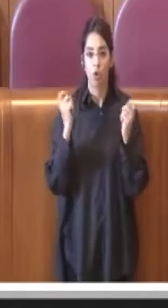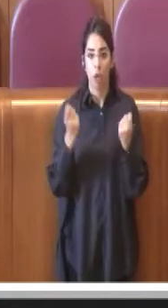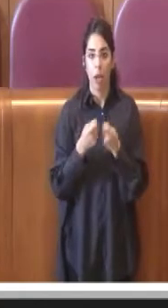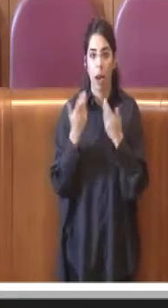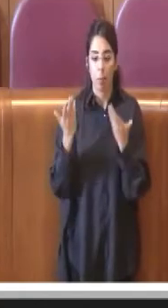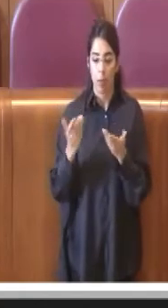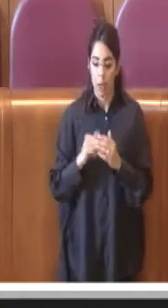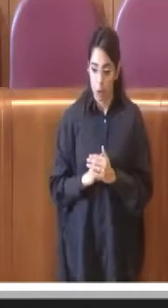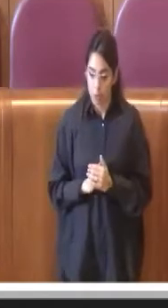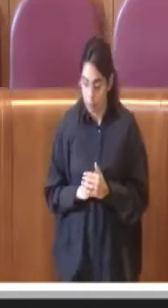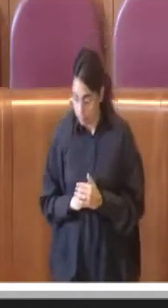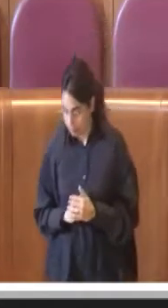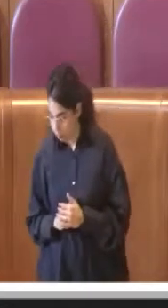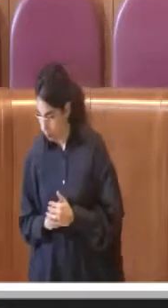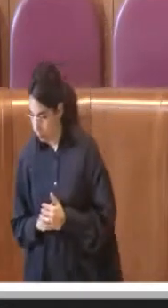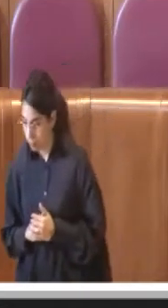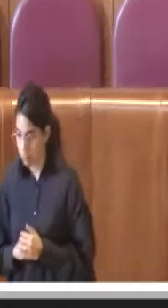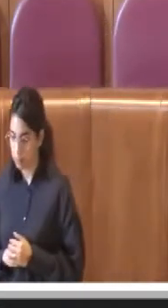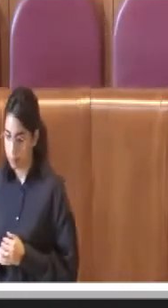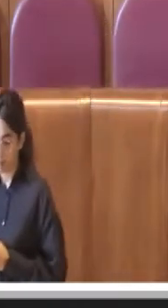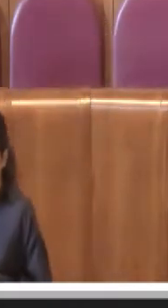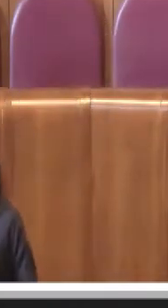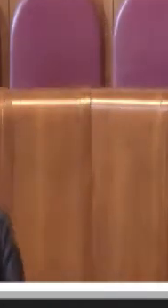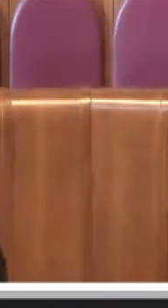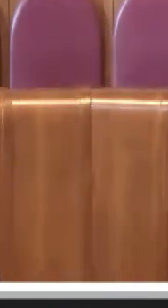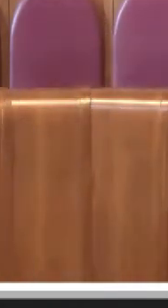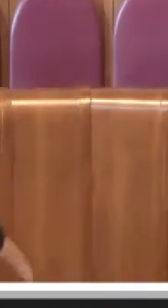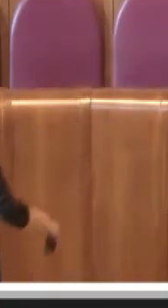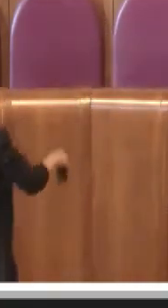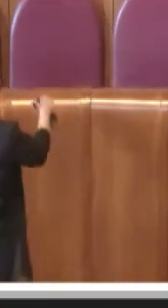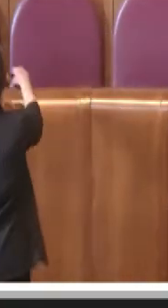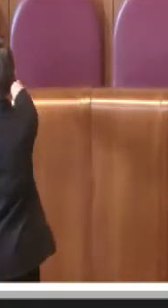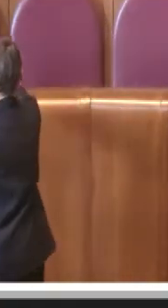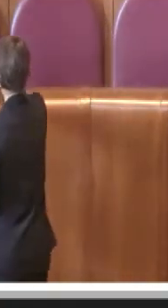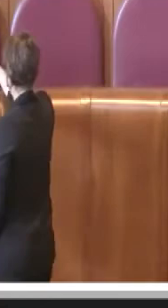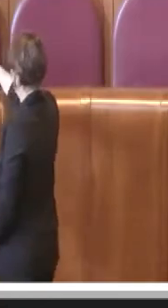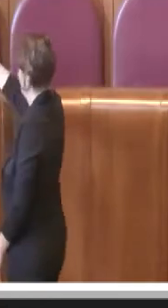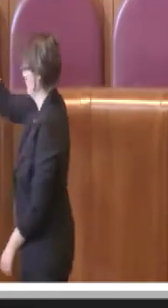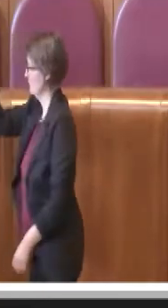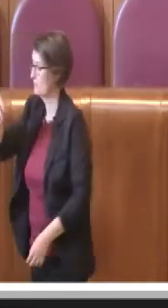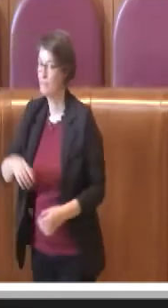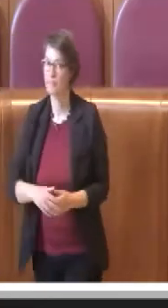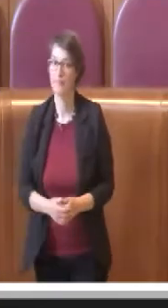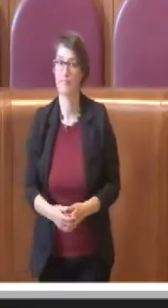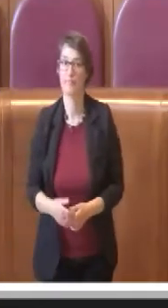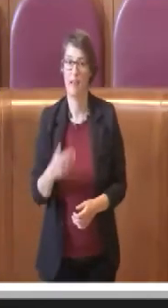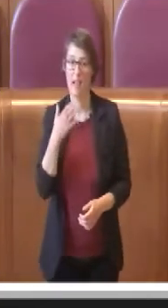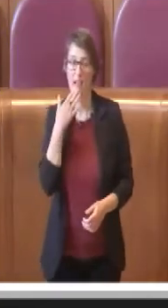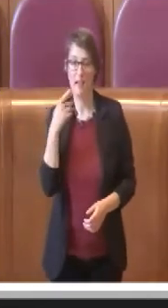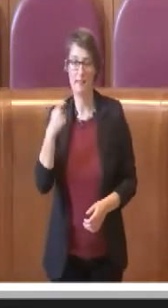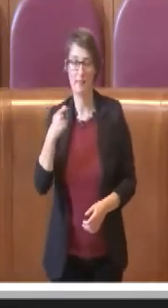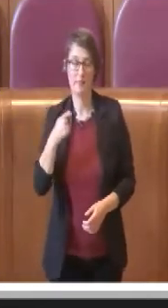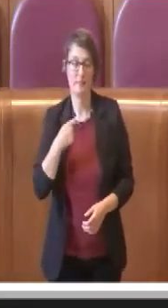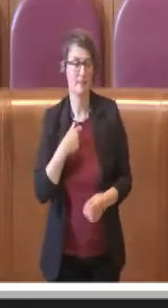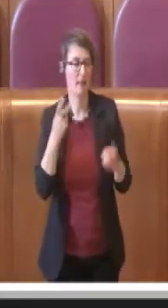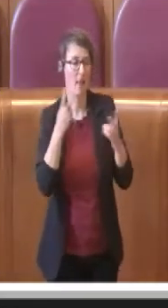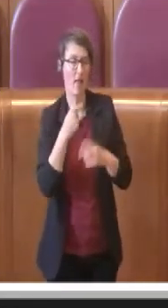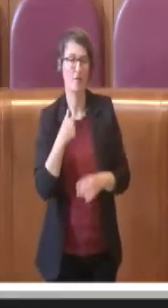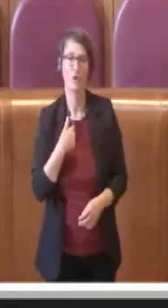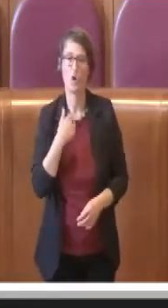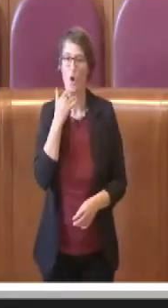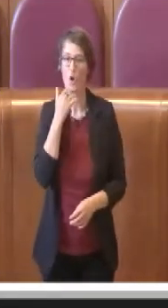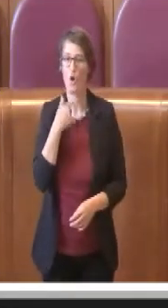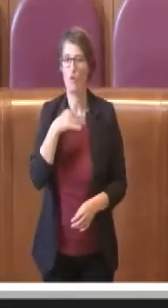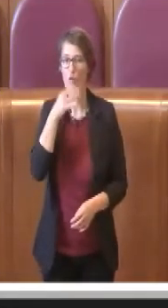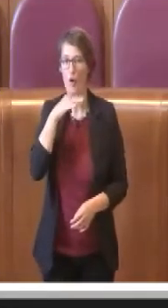Grazie Presidente. Detto francamente Presidente, io non avevo intenzione di intervenire, però mi hanno